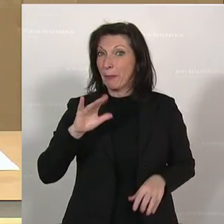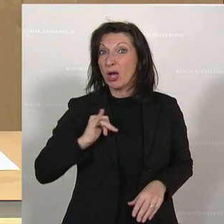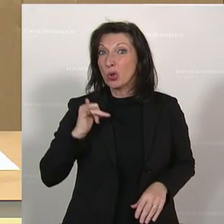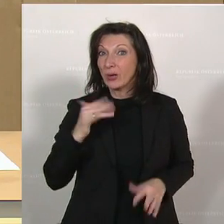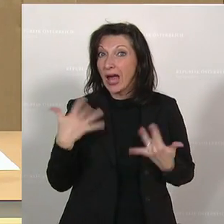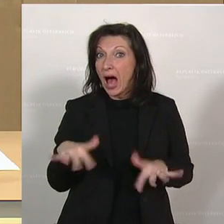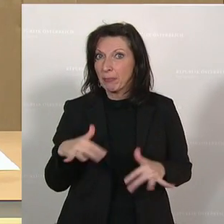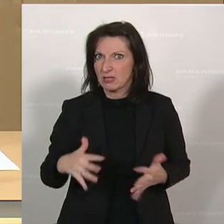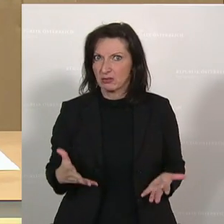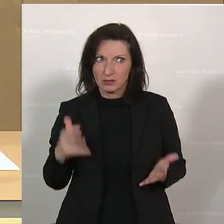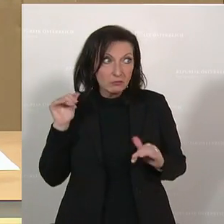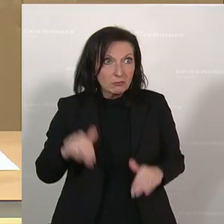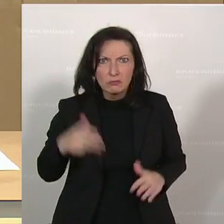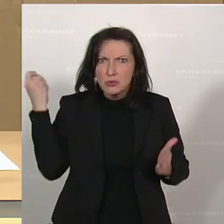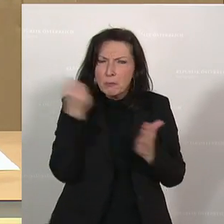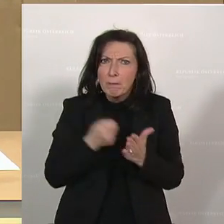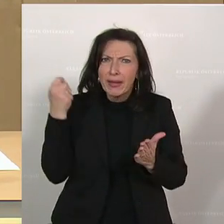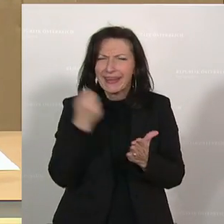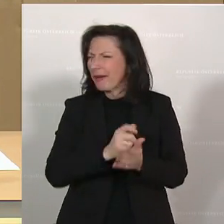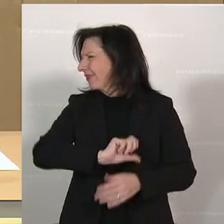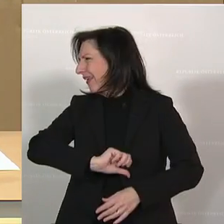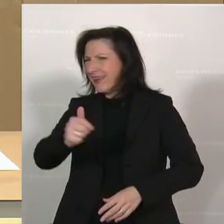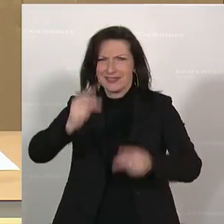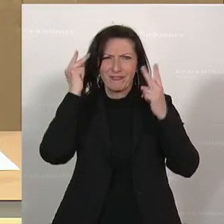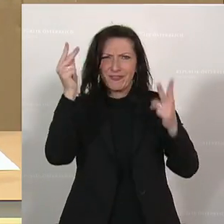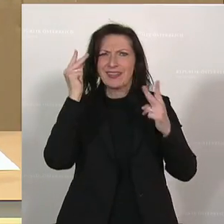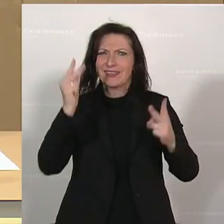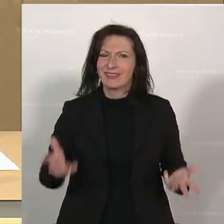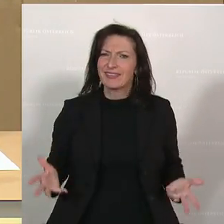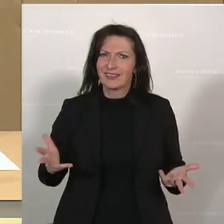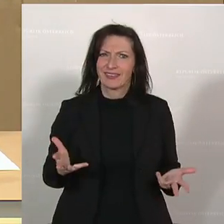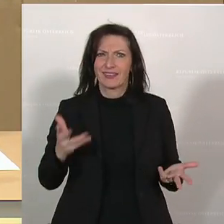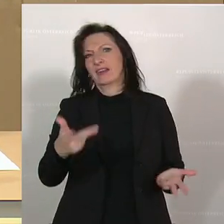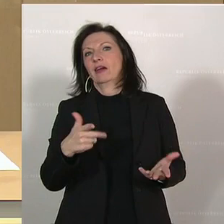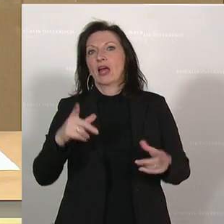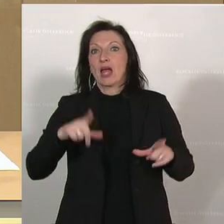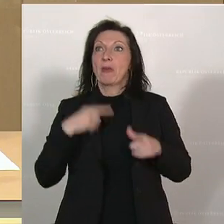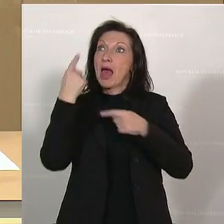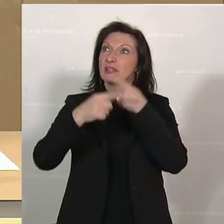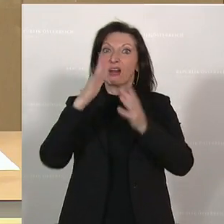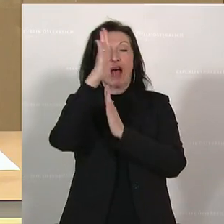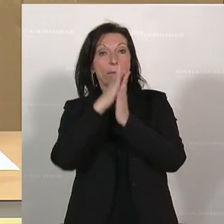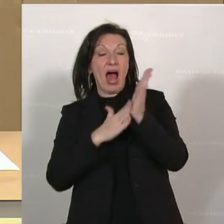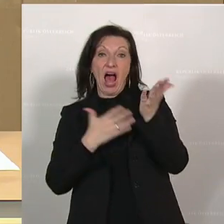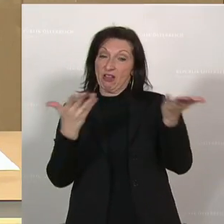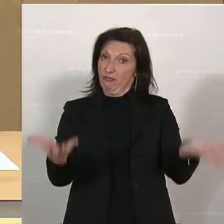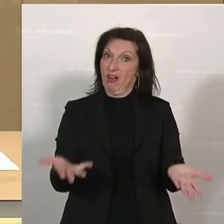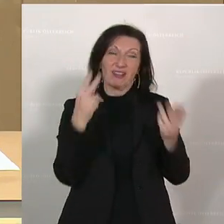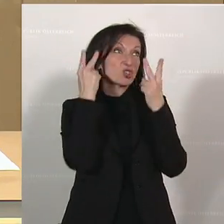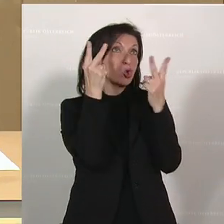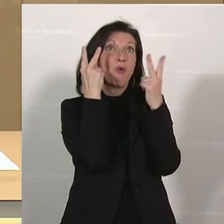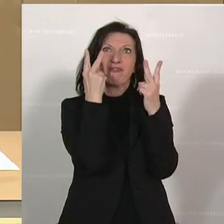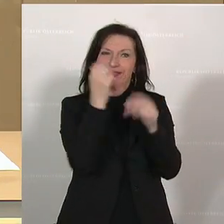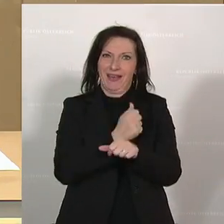massive Bekämpfung muss Priorität Nummer 1 sein. Wir wissen, nichts ist so prägend wie eine Lücke im Lebenslauf ganz am Anfang. Das zieht sich durch wie ein roter Faden.